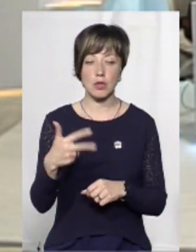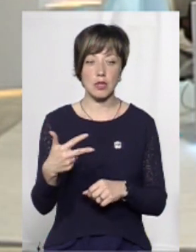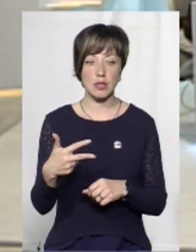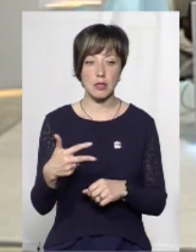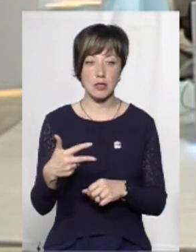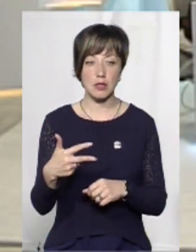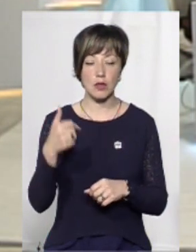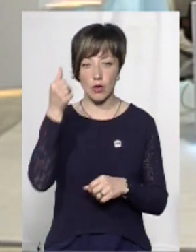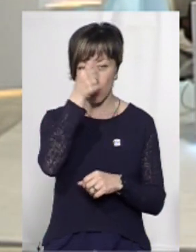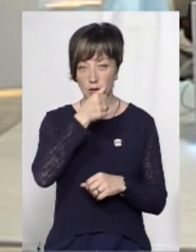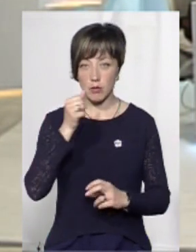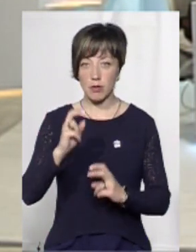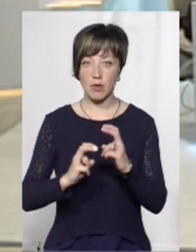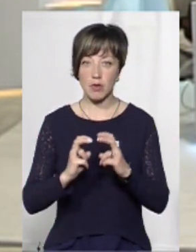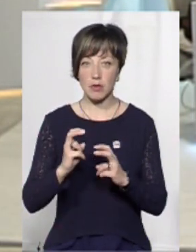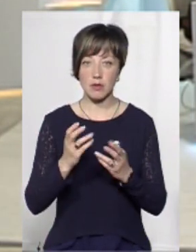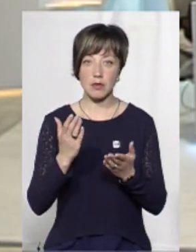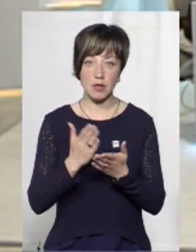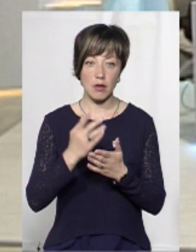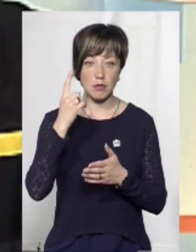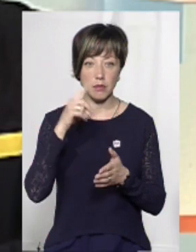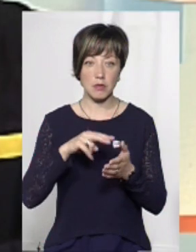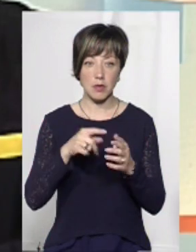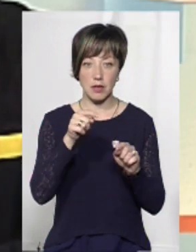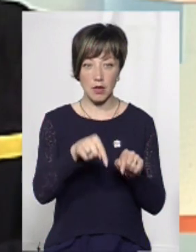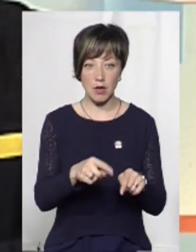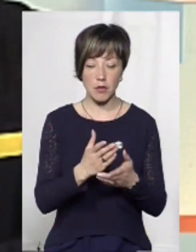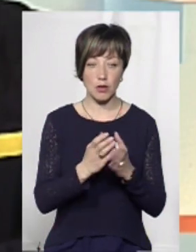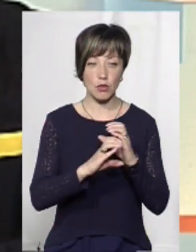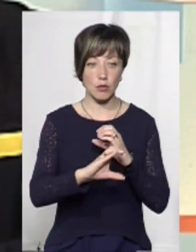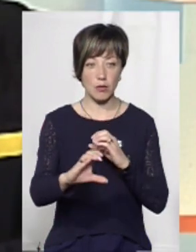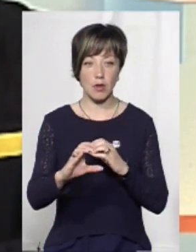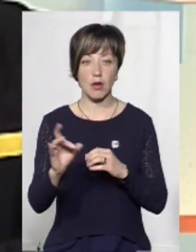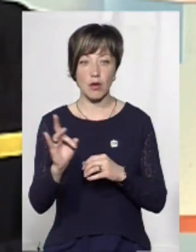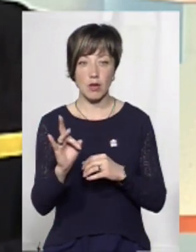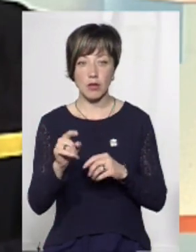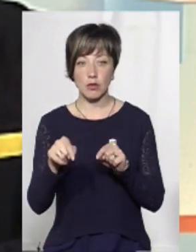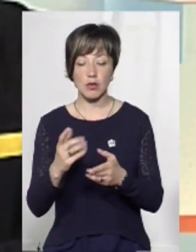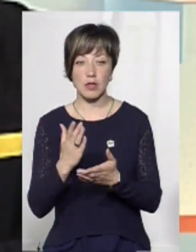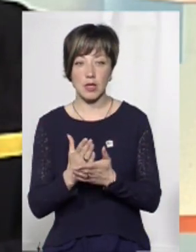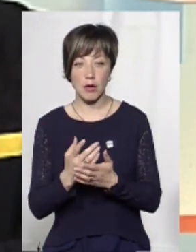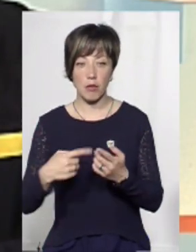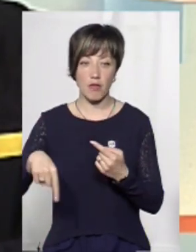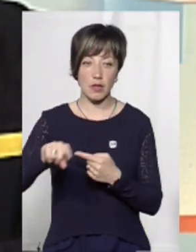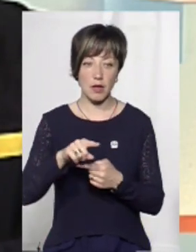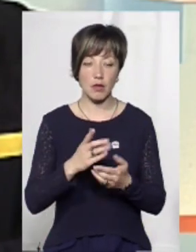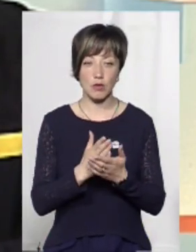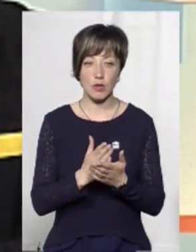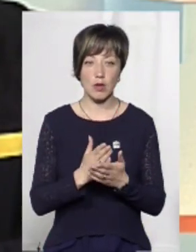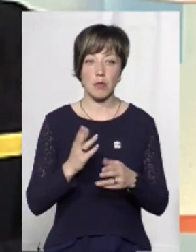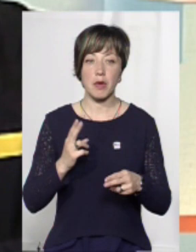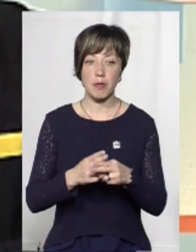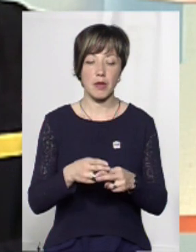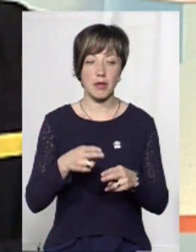років на підприємстві в голові. Він знав, що отут проходить така труба, такого діаметра, а тут вона отак повертає, а тут її